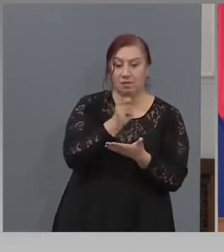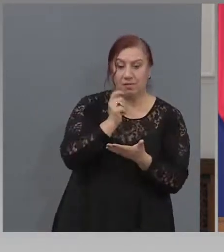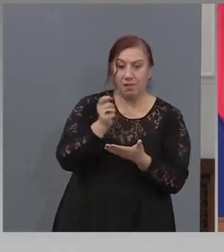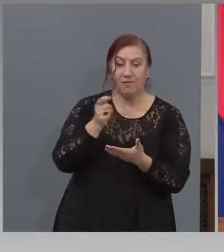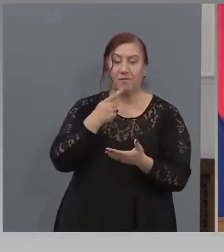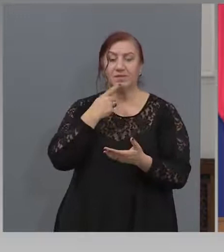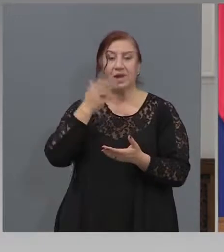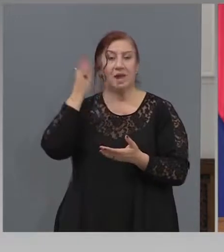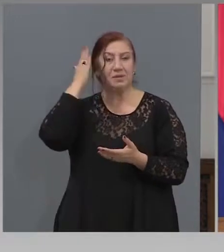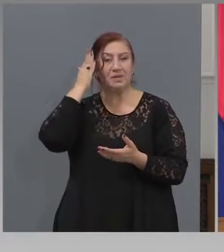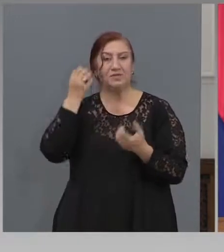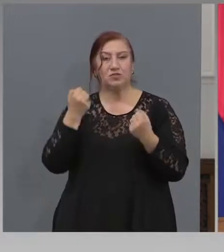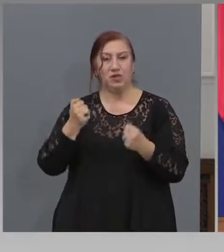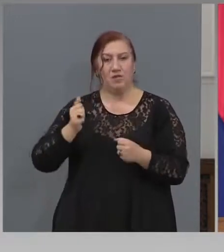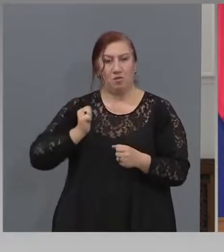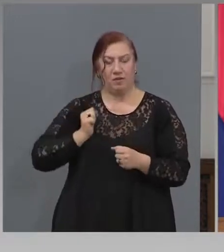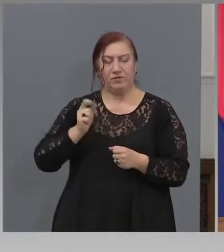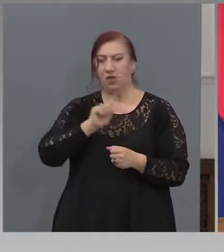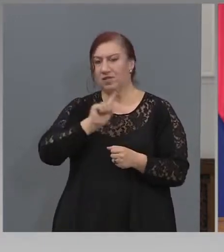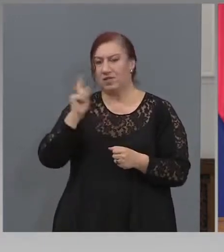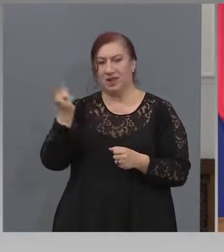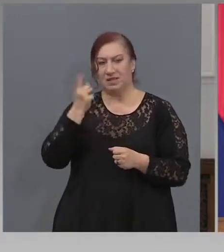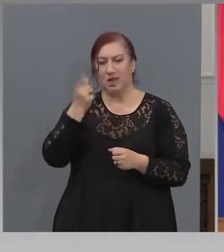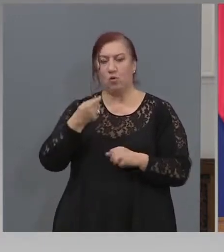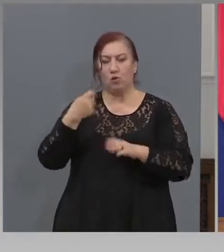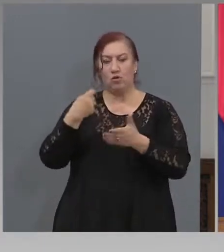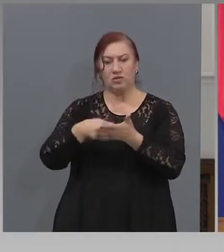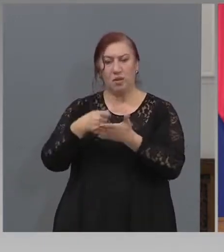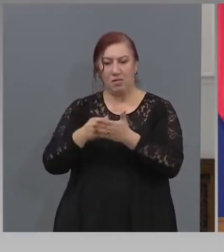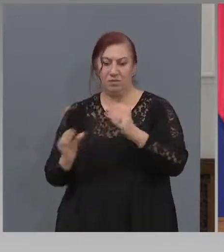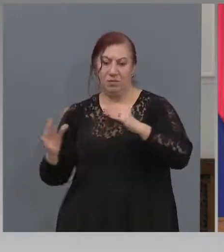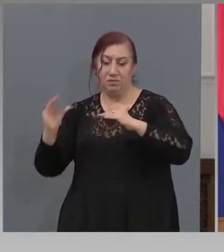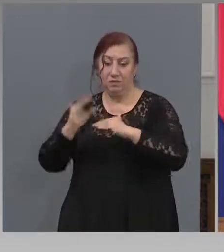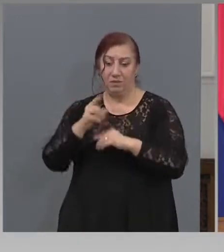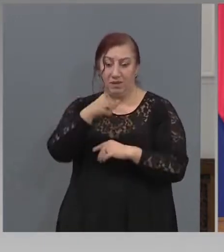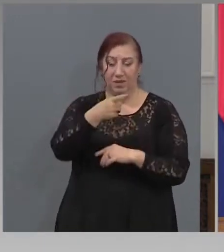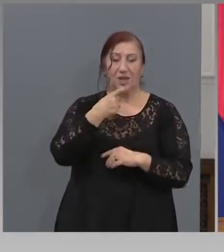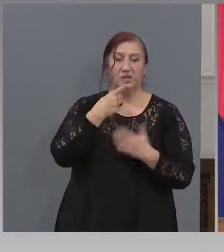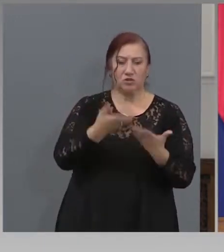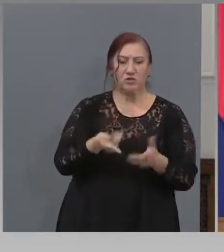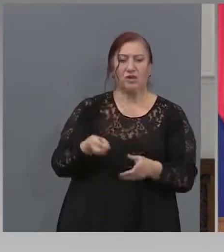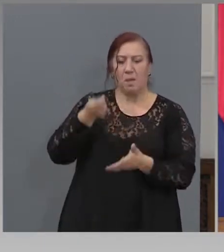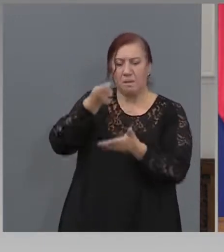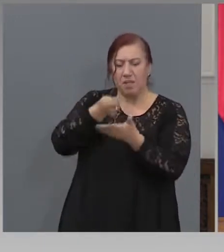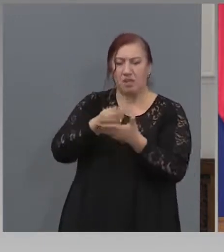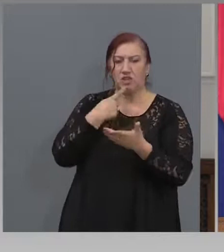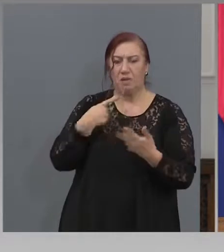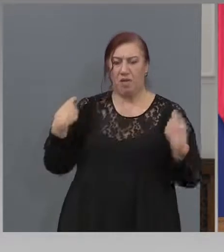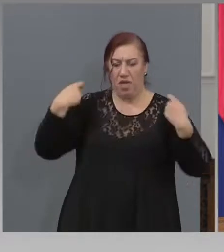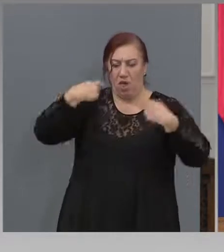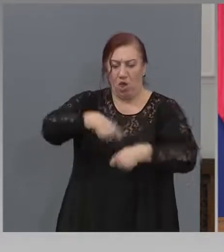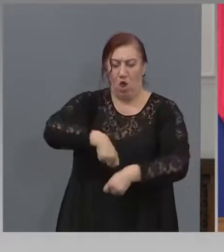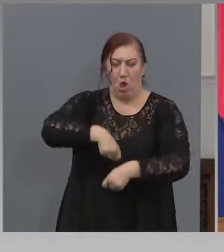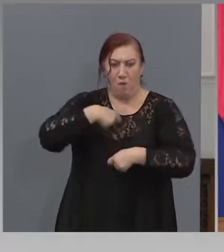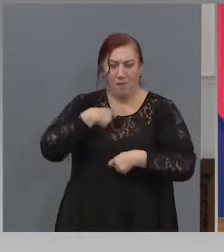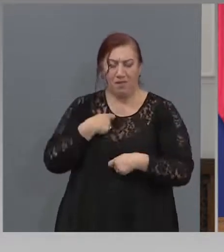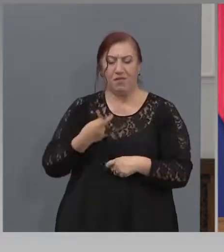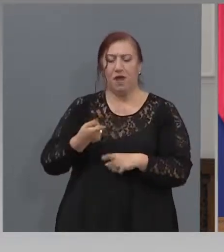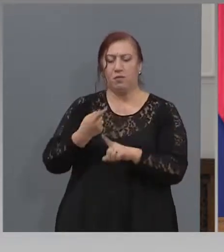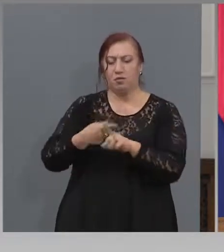здравеопазването. Не само за заплатите и тези, които си заслужават хората. За облеклата, за лекарствата, за всичко останало.